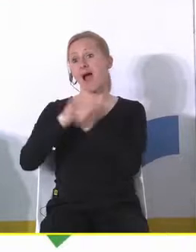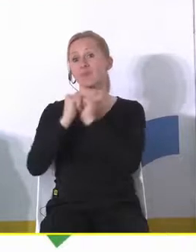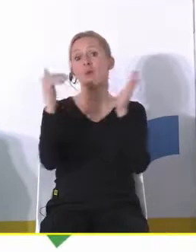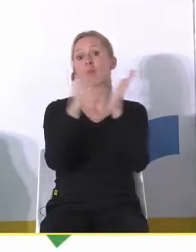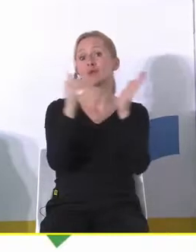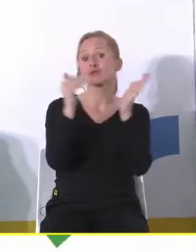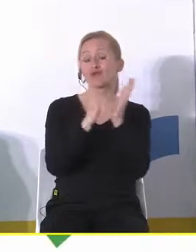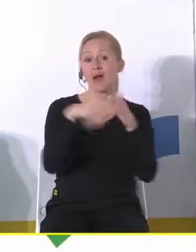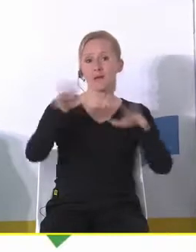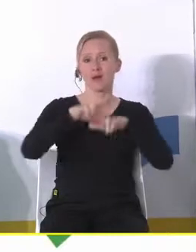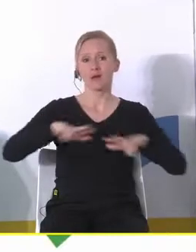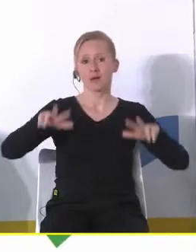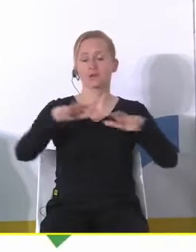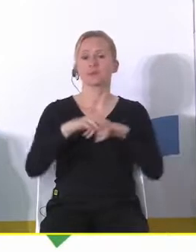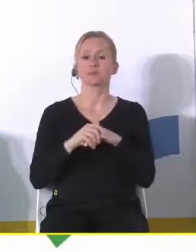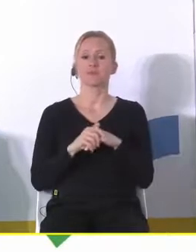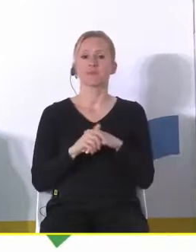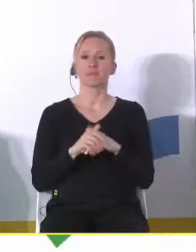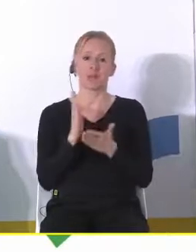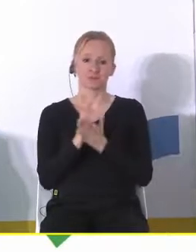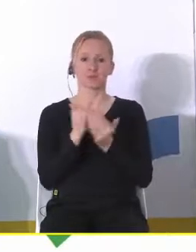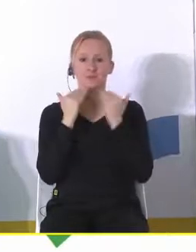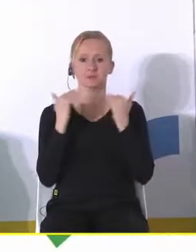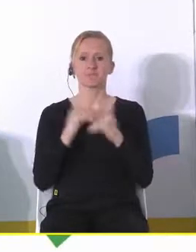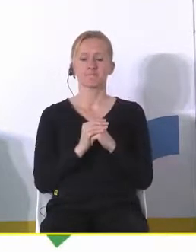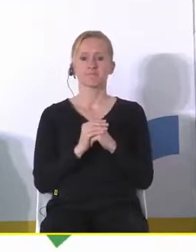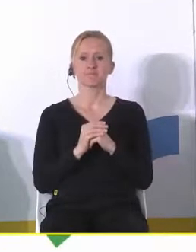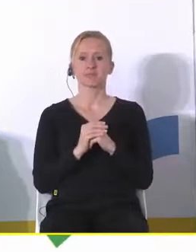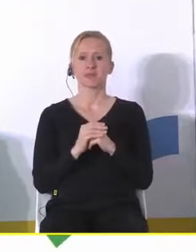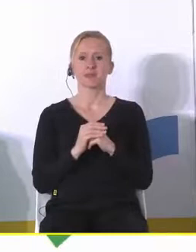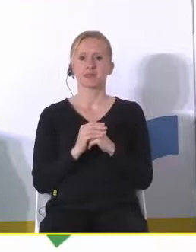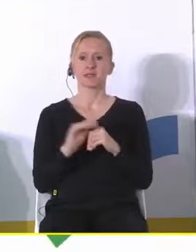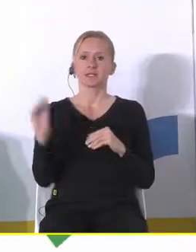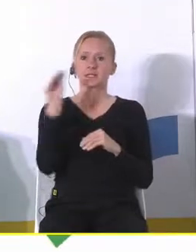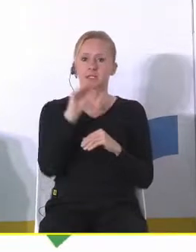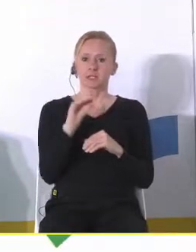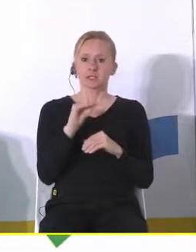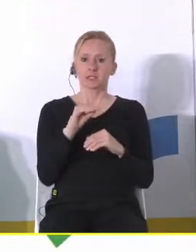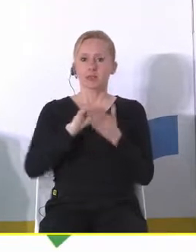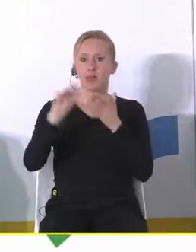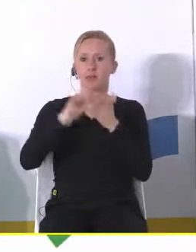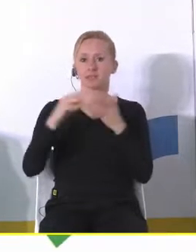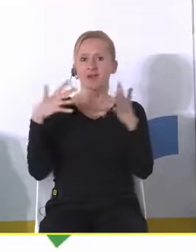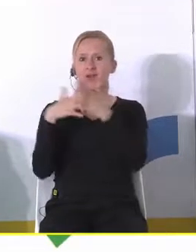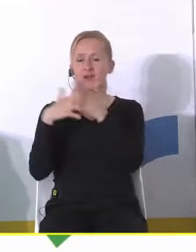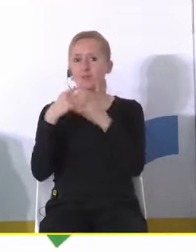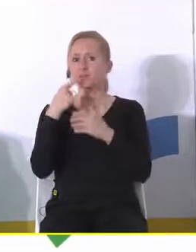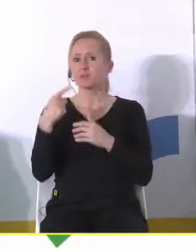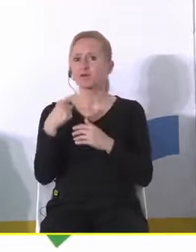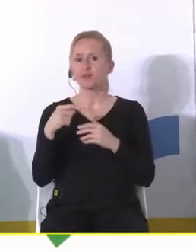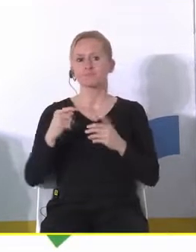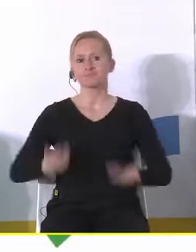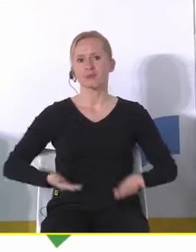potrzeby rodzin to tyle z mojej strony a jednocześnie też odwołam się do tego co Pan napisał w raporcie właśnie w ramach